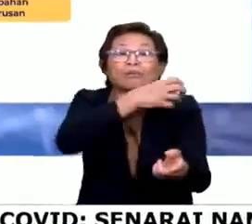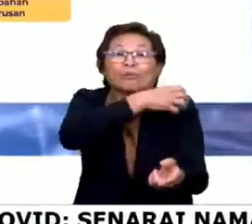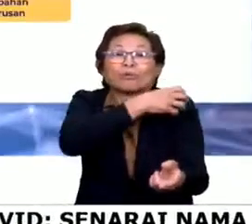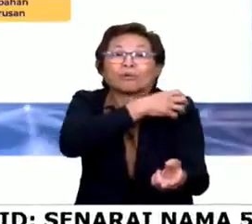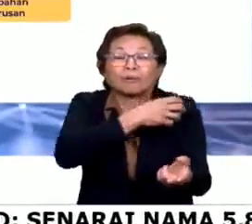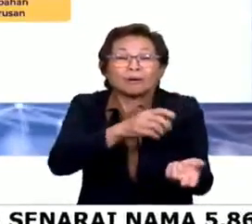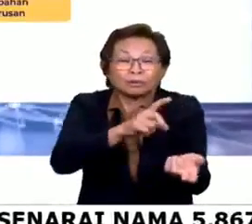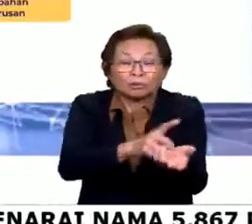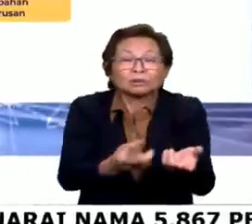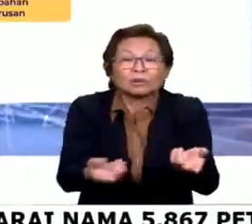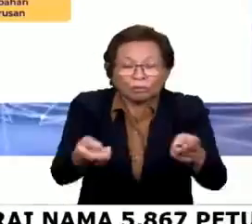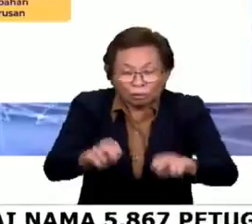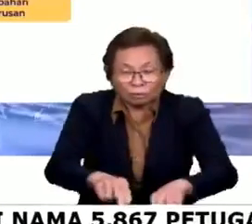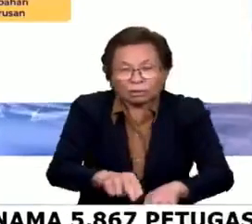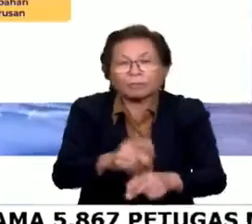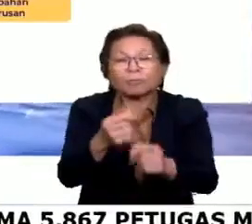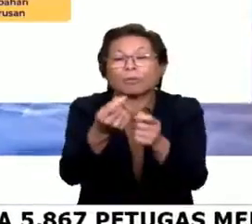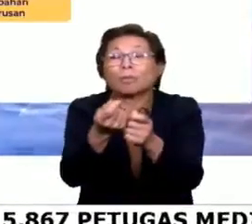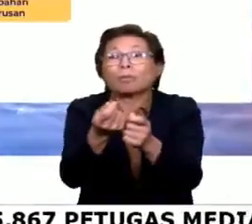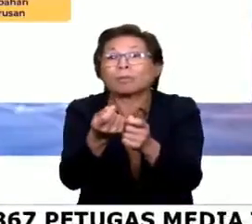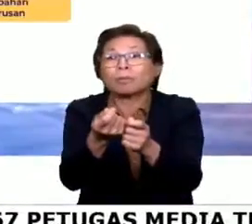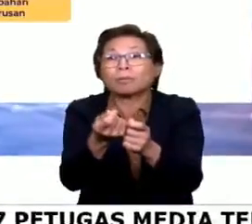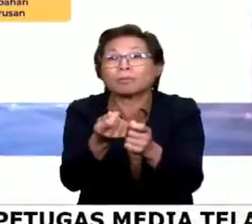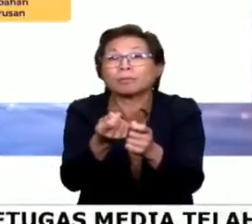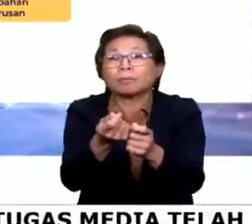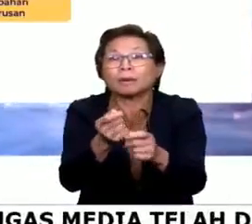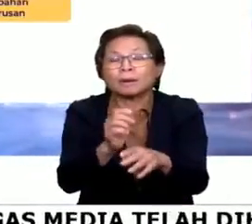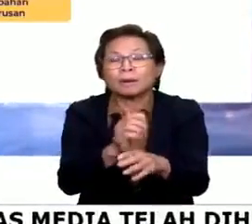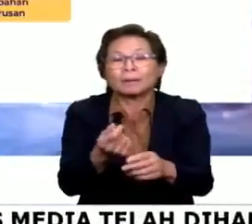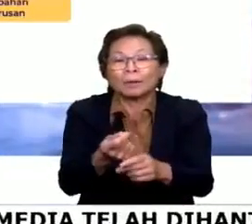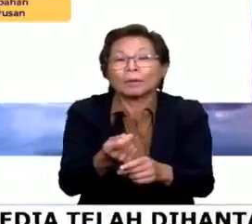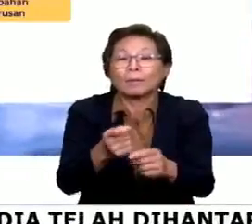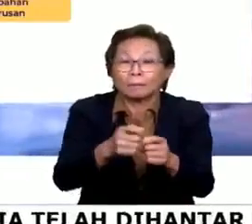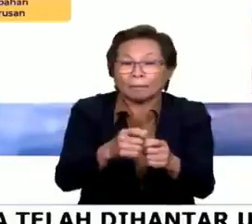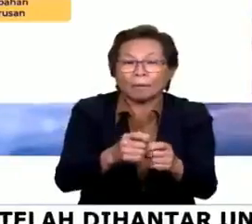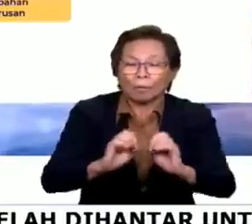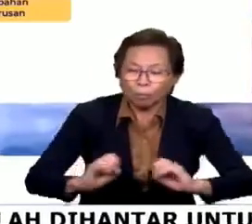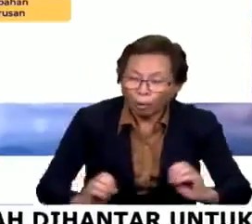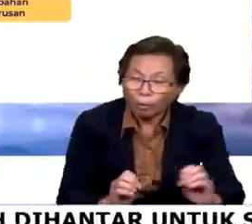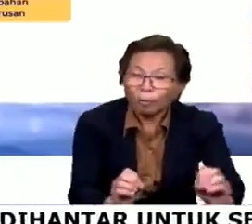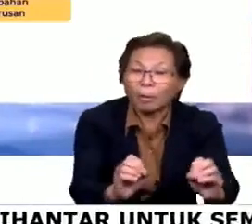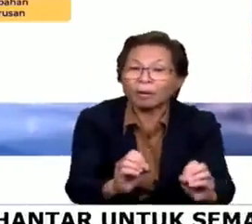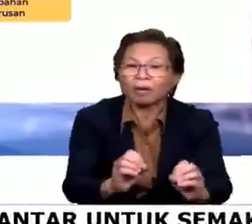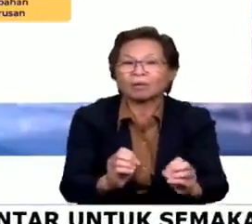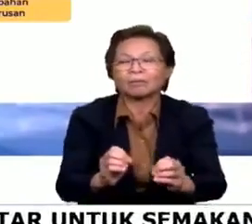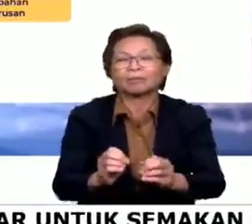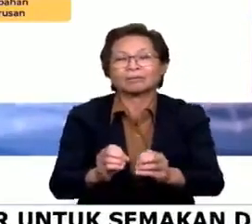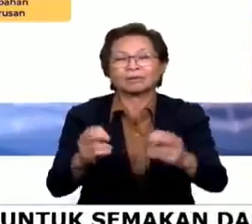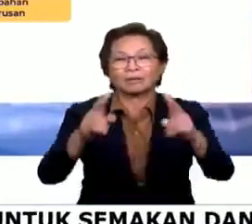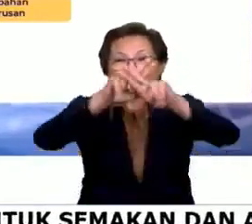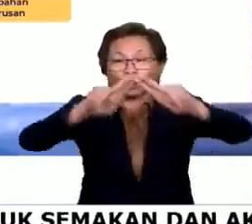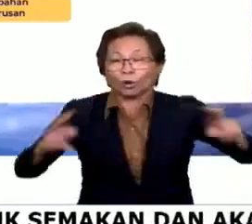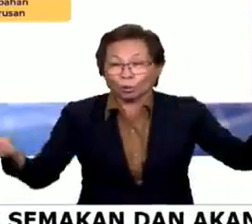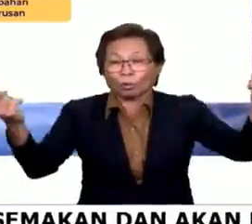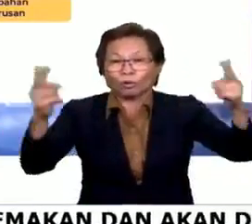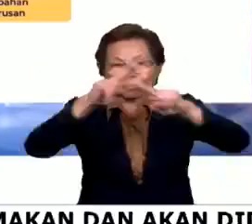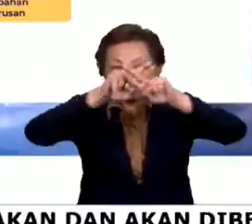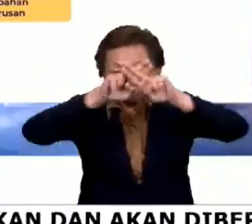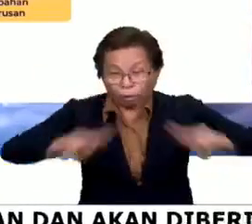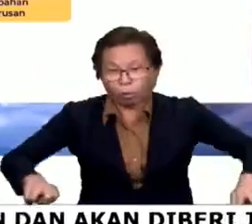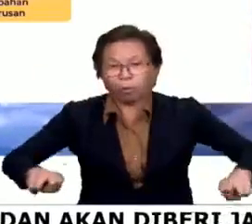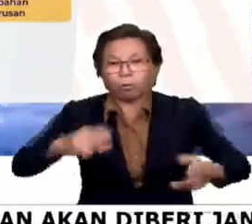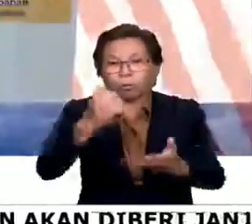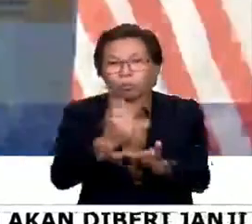termasuk kos pengoperasian pusat korentin dan rawatan COVID-19 atau